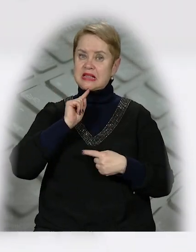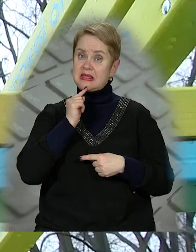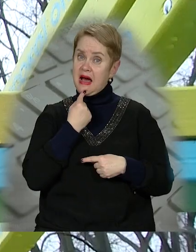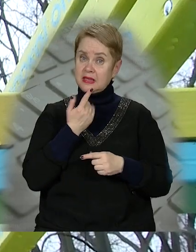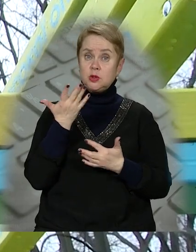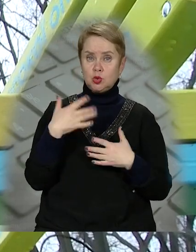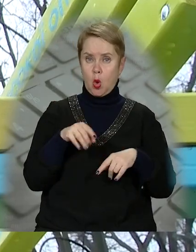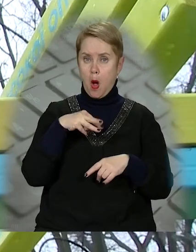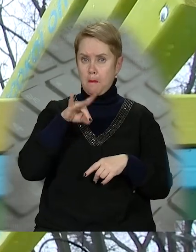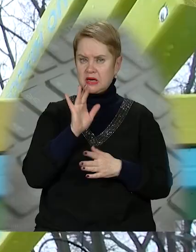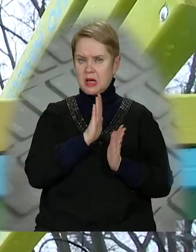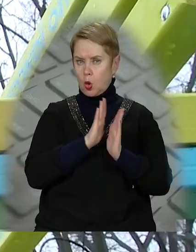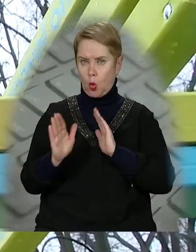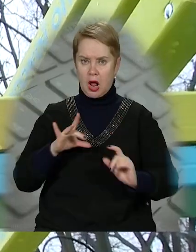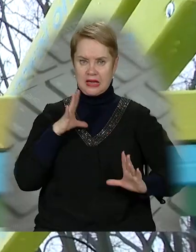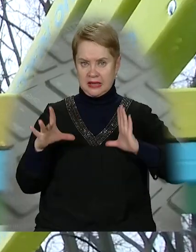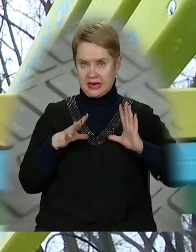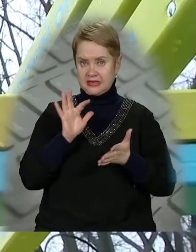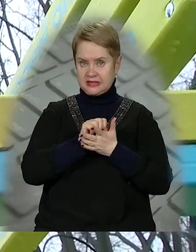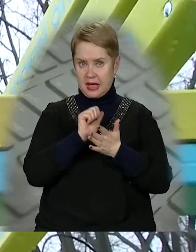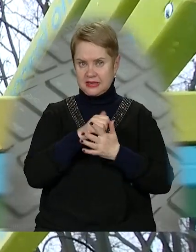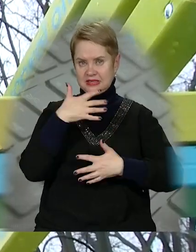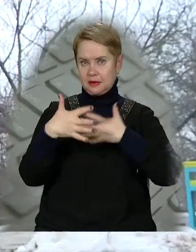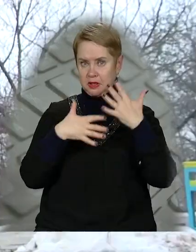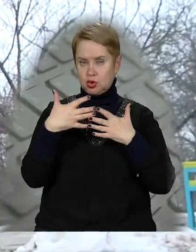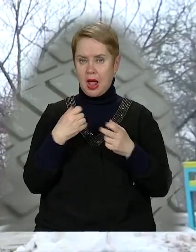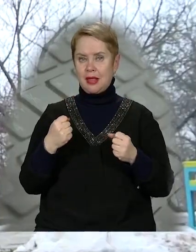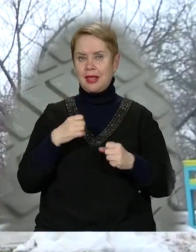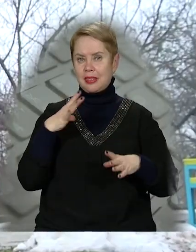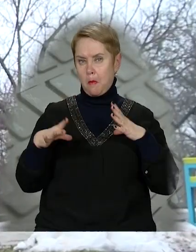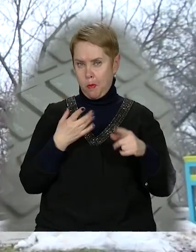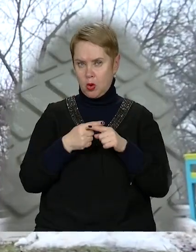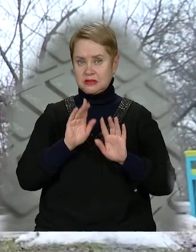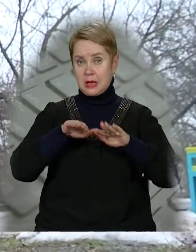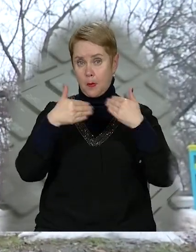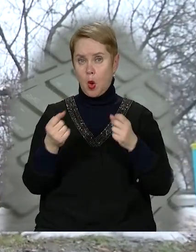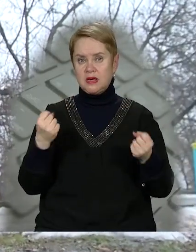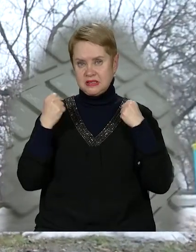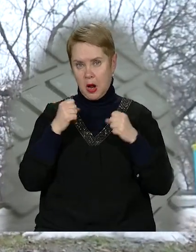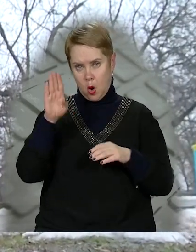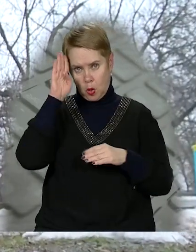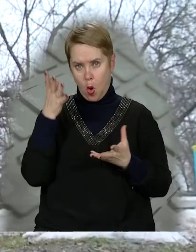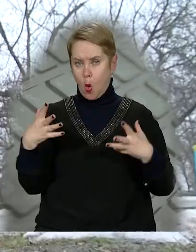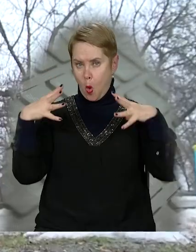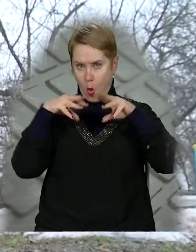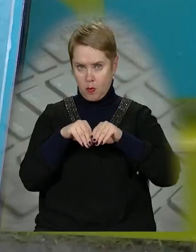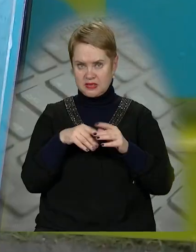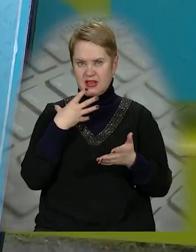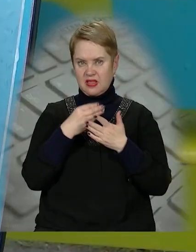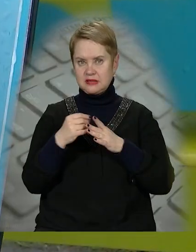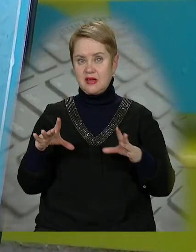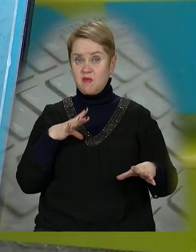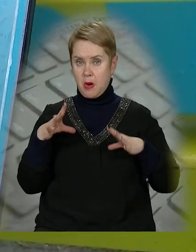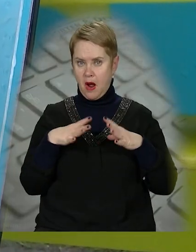складності. Оскільки Макс регулярно тренується і займається змішаними єдиноборствами, то запропоновану зарядку хлопець комбінує з